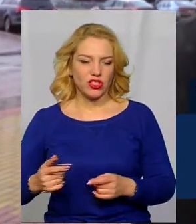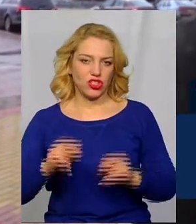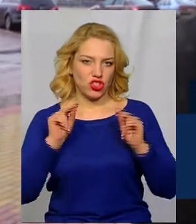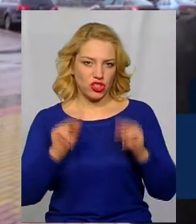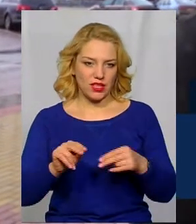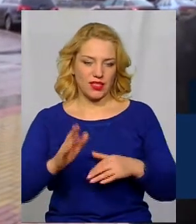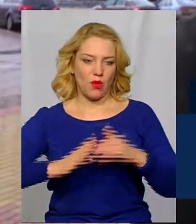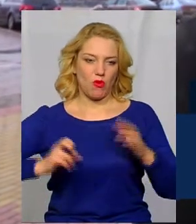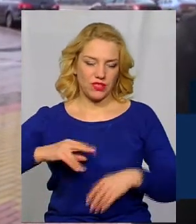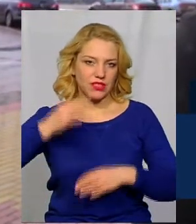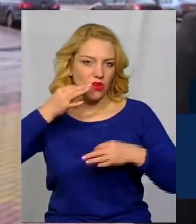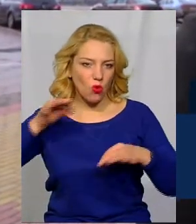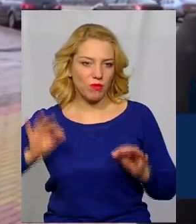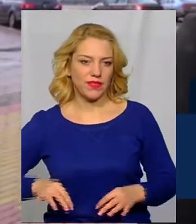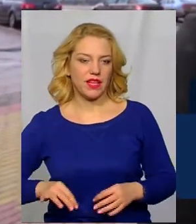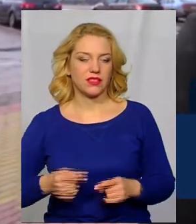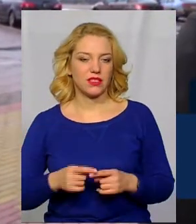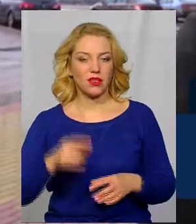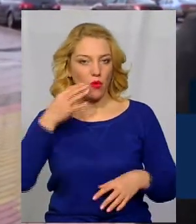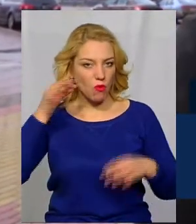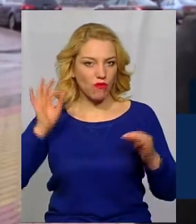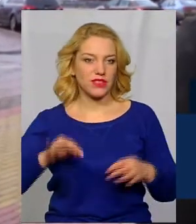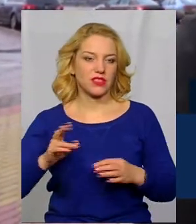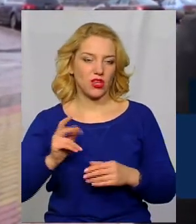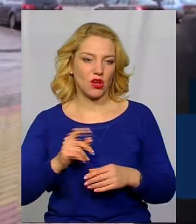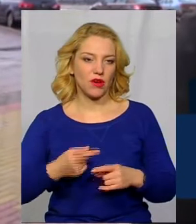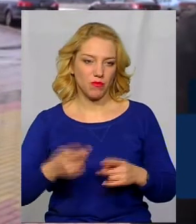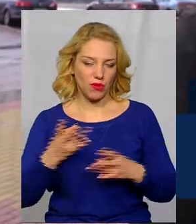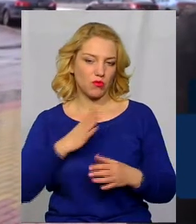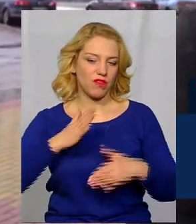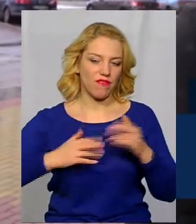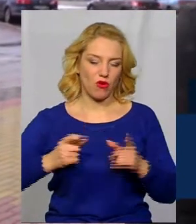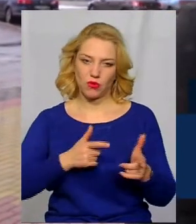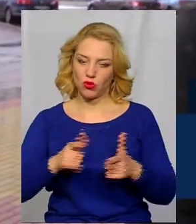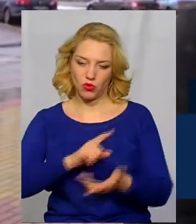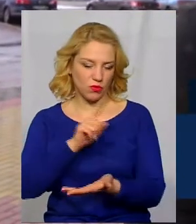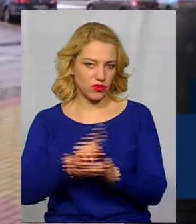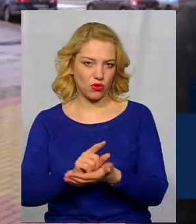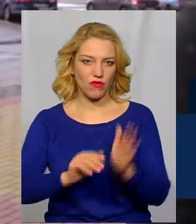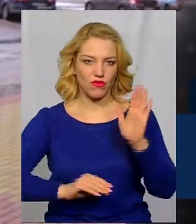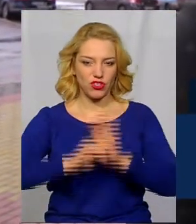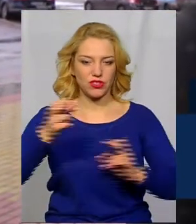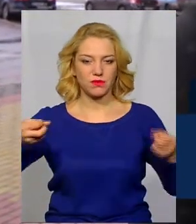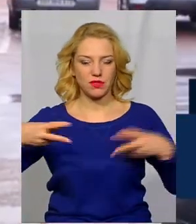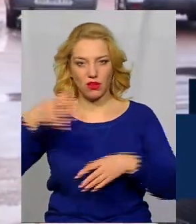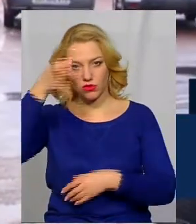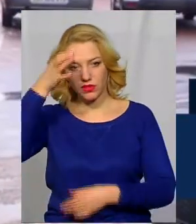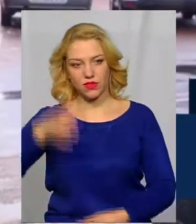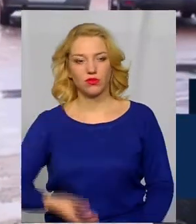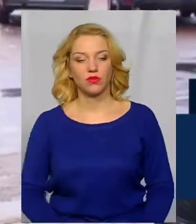Ну, компетентністю. Професійні компетентності. Він має бути фахово підготовлено, обов'язково з вищою спеціальною освітою.